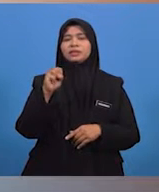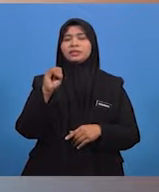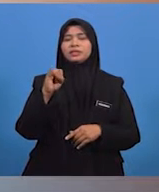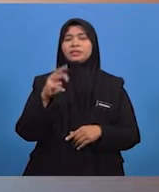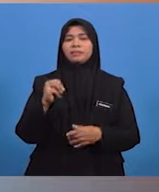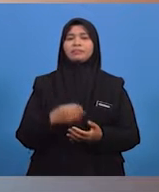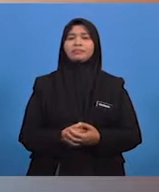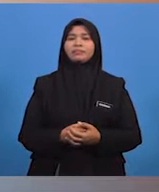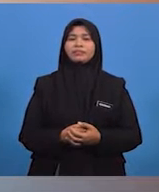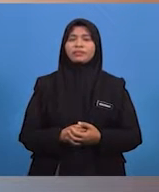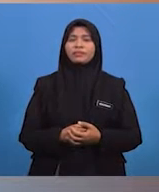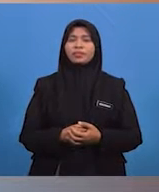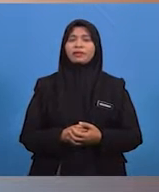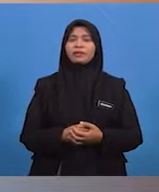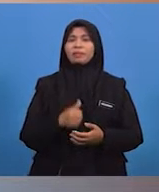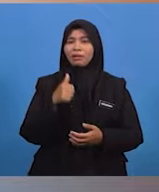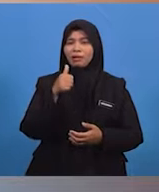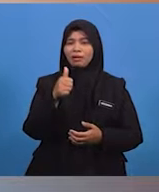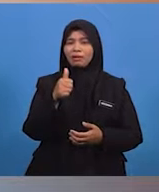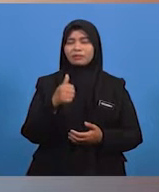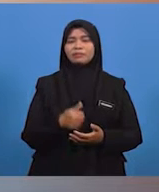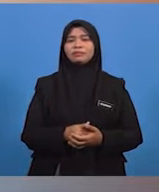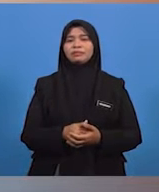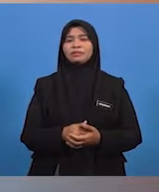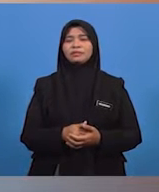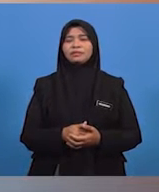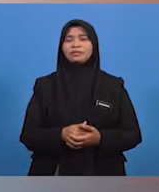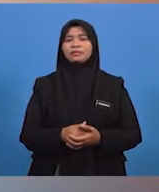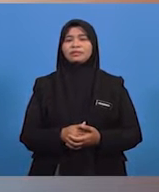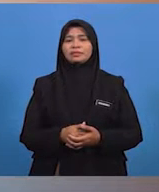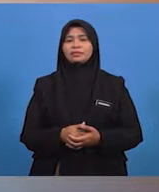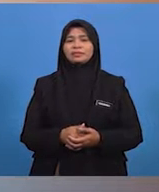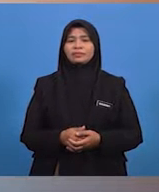Oh, bagus. Begitu hebat anak-anak murid cikgu ini.